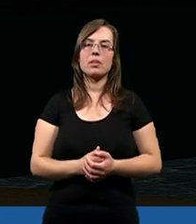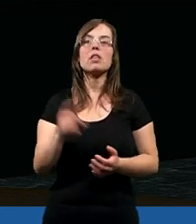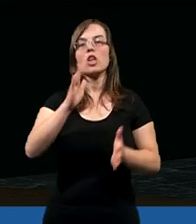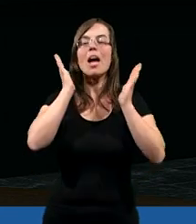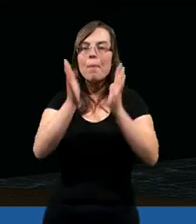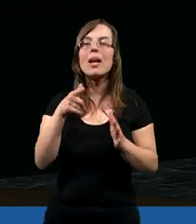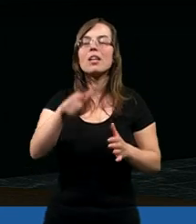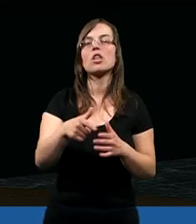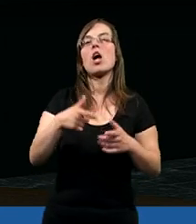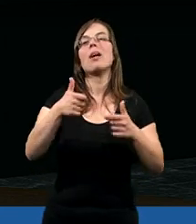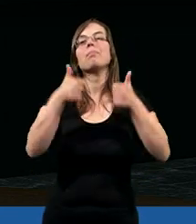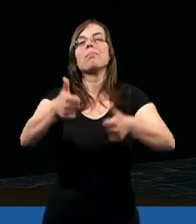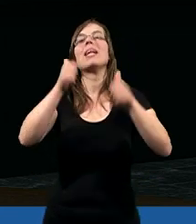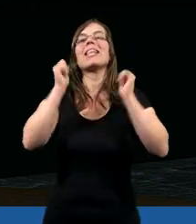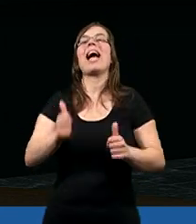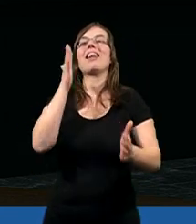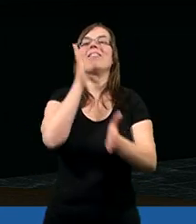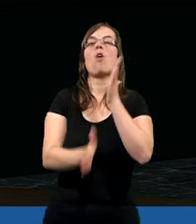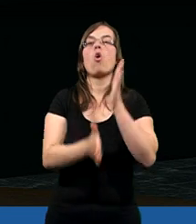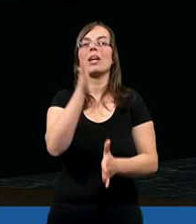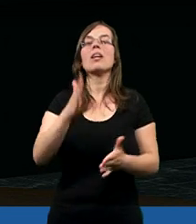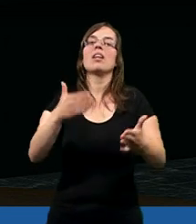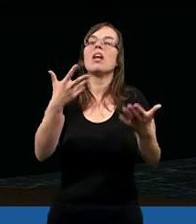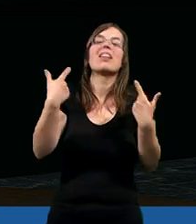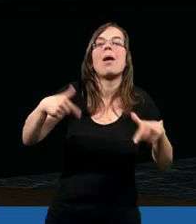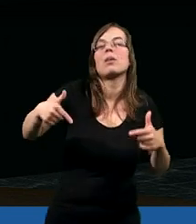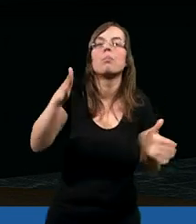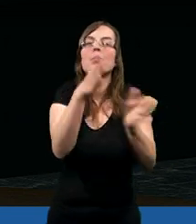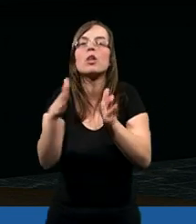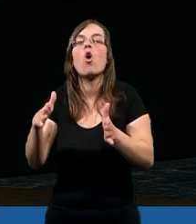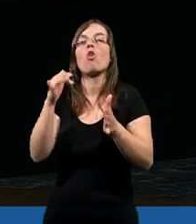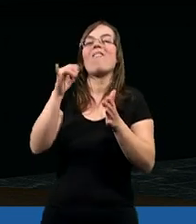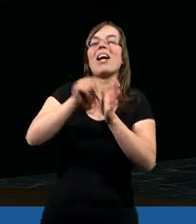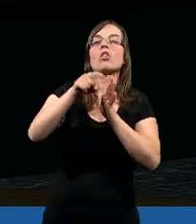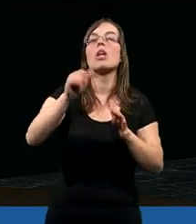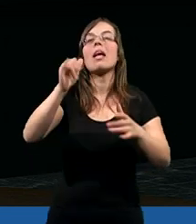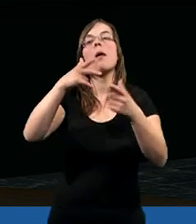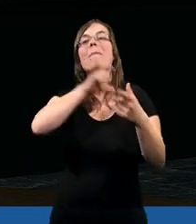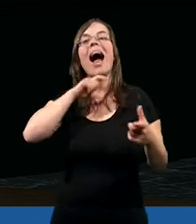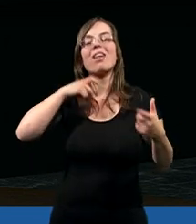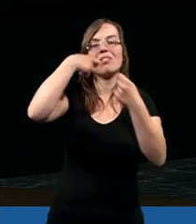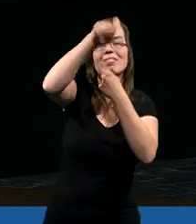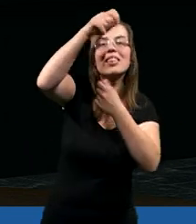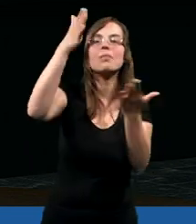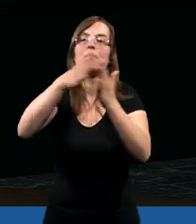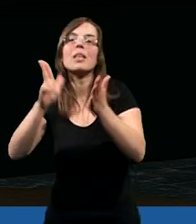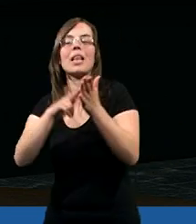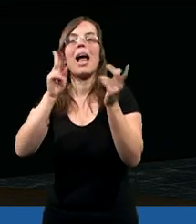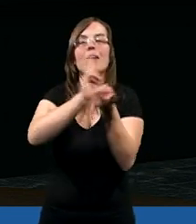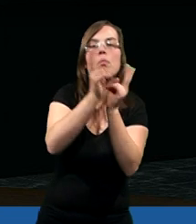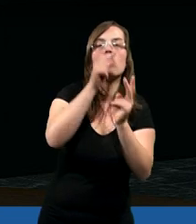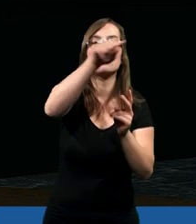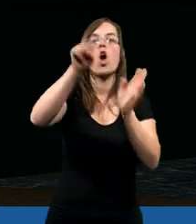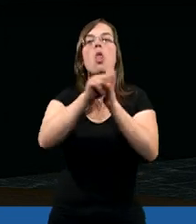że będzie wprowadzony w stan wojenny. już wcześniej przygotowywaliśmy się do wyjazdu jako pastorzy na pewne